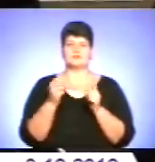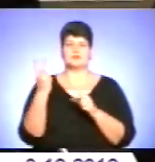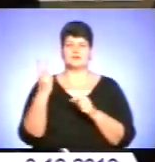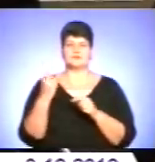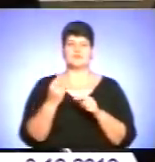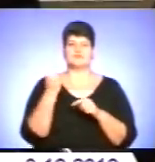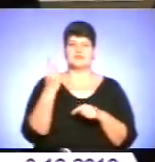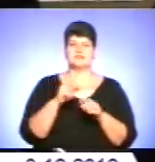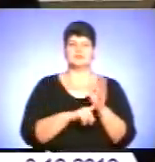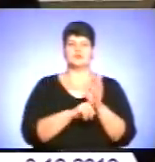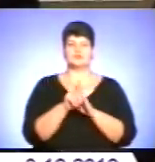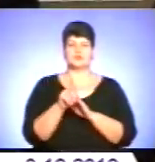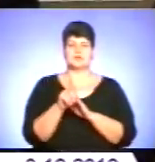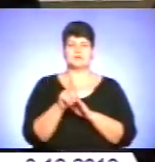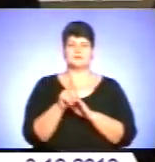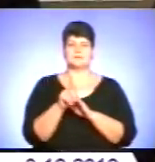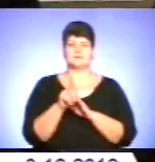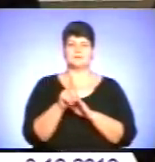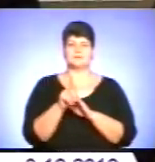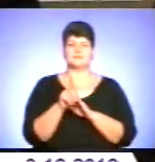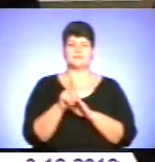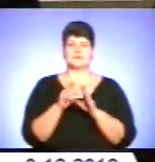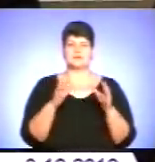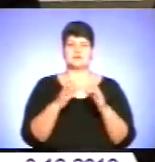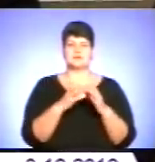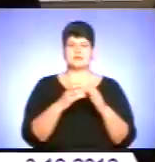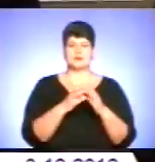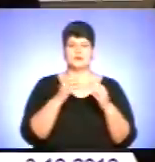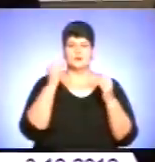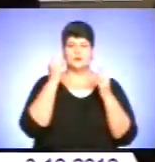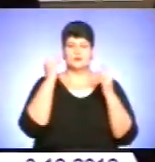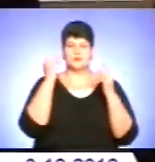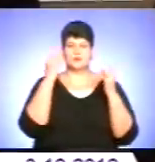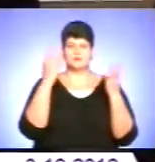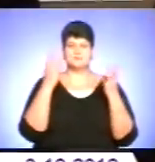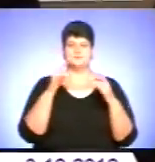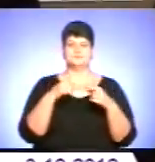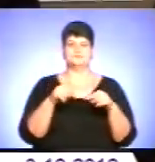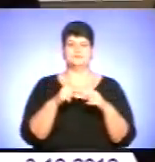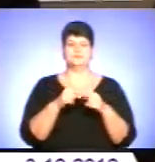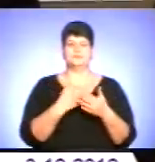в 12 годині розпочнеться секція культурні виклики та їх громадський потенціал.